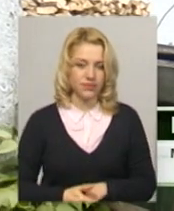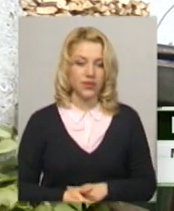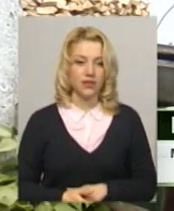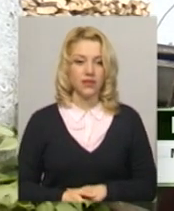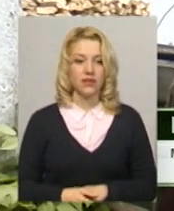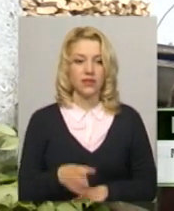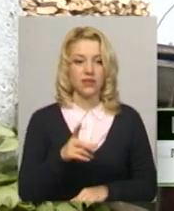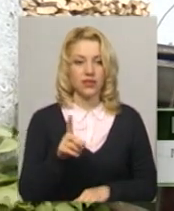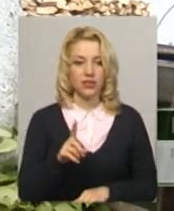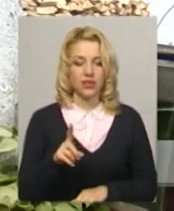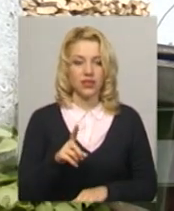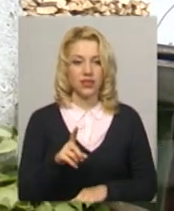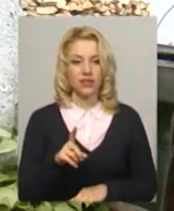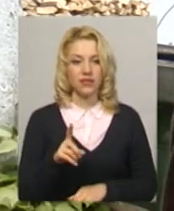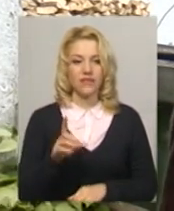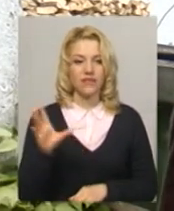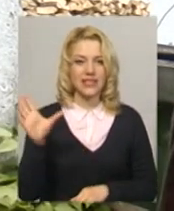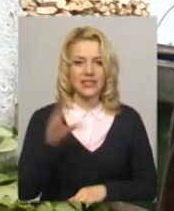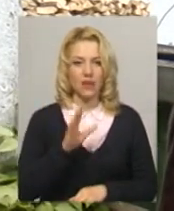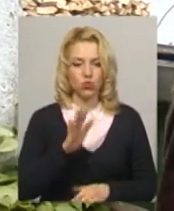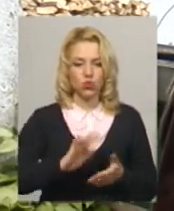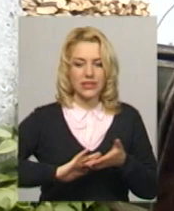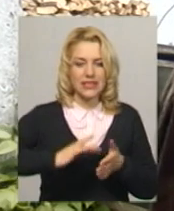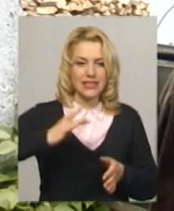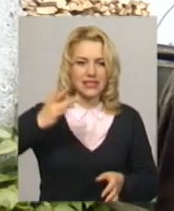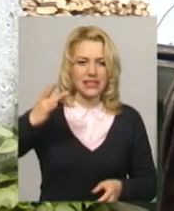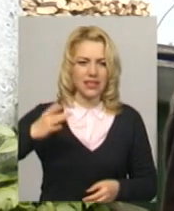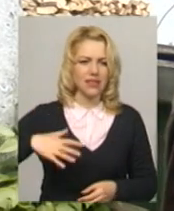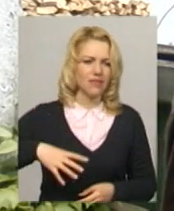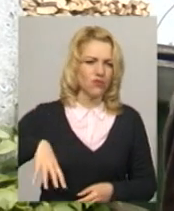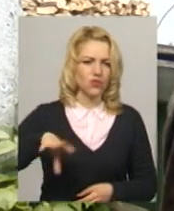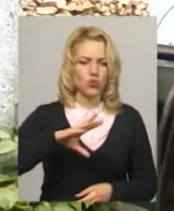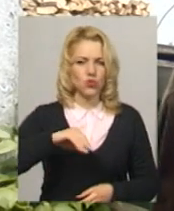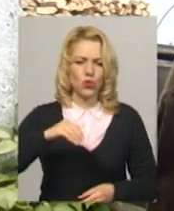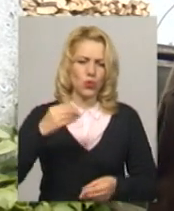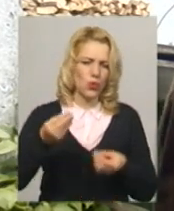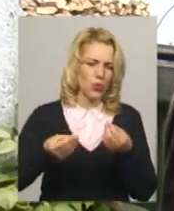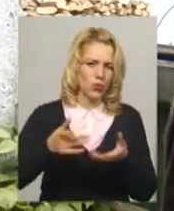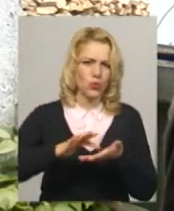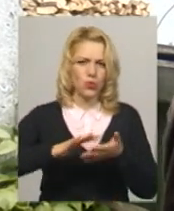все буде щось пряне. Всьо в ігрушку,